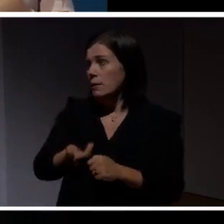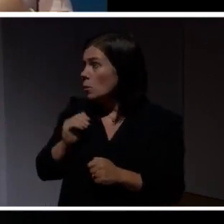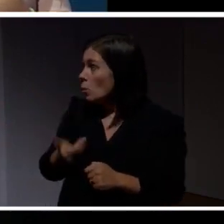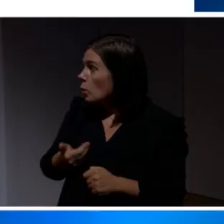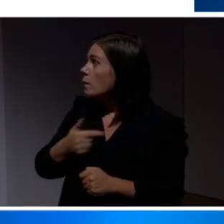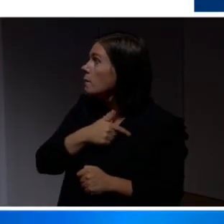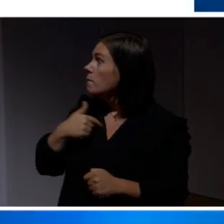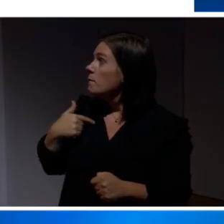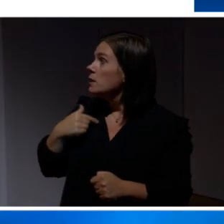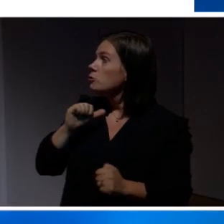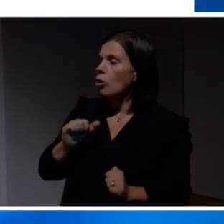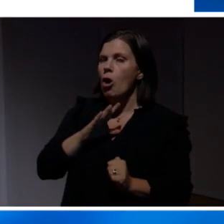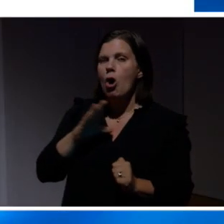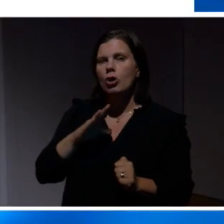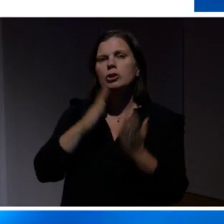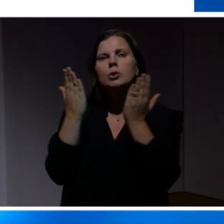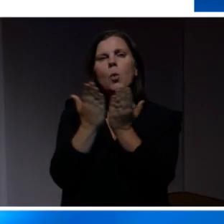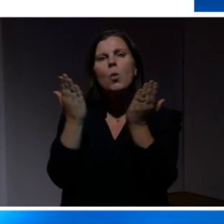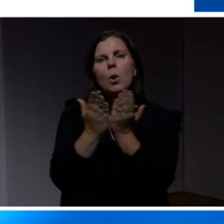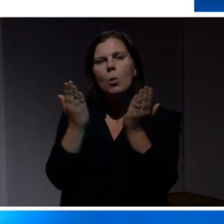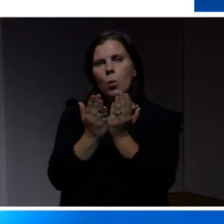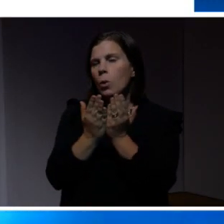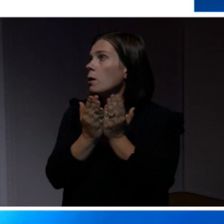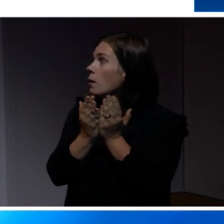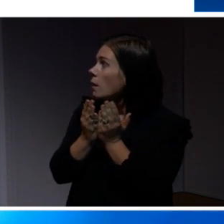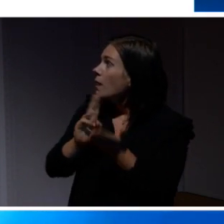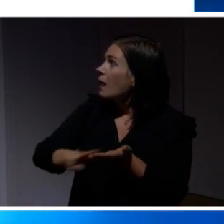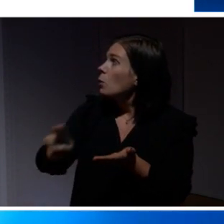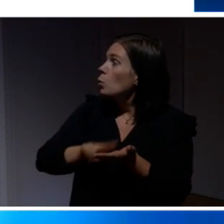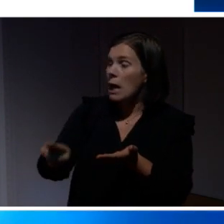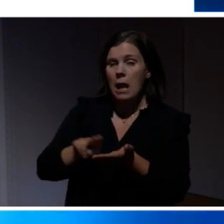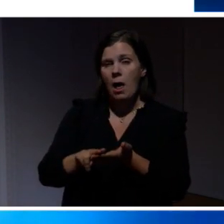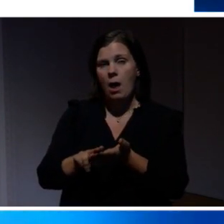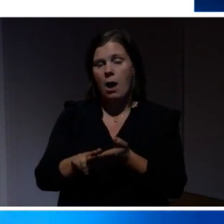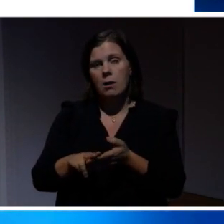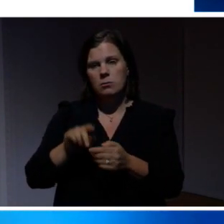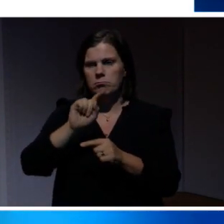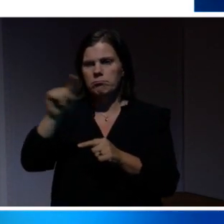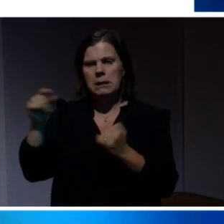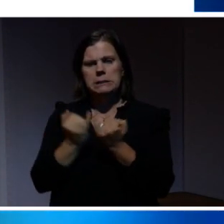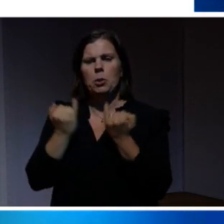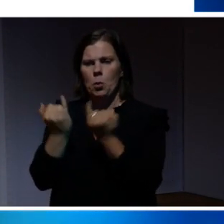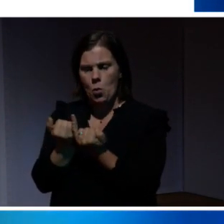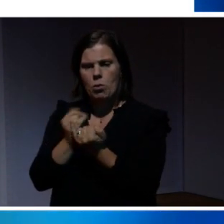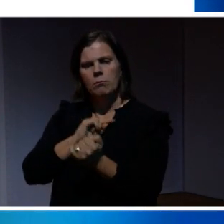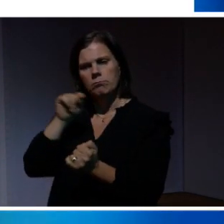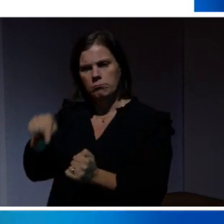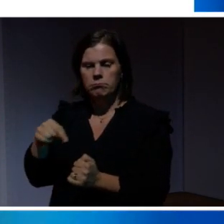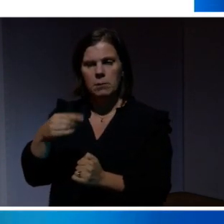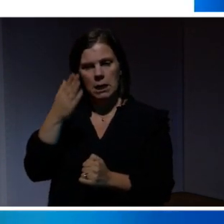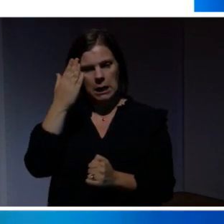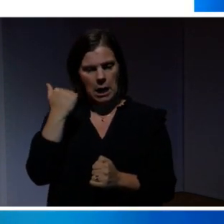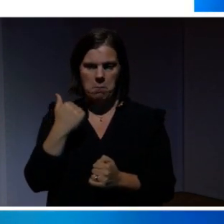redaktionella skolor, kallar vi det. Alltså vidare instruktioner hur man gör med olika